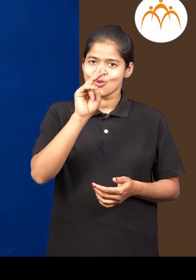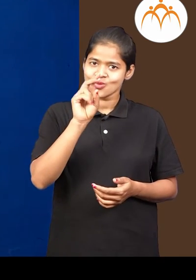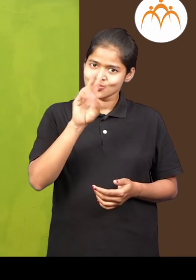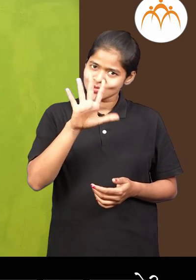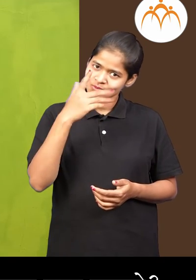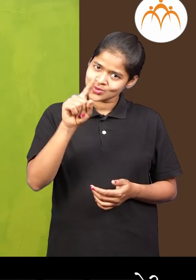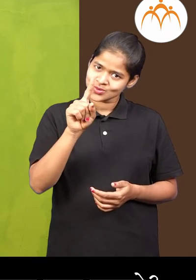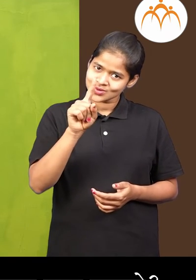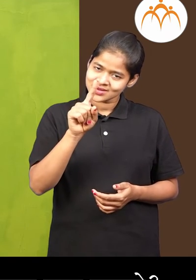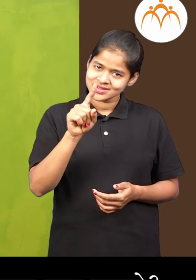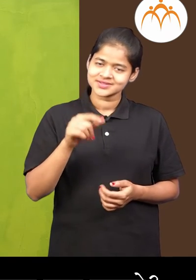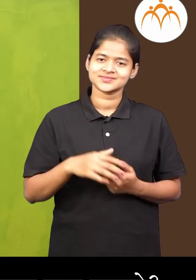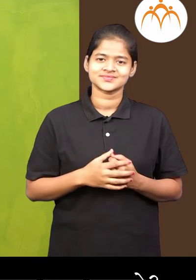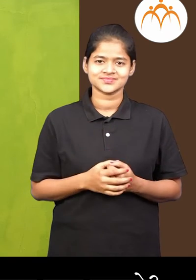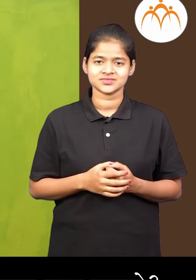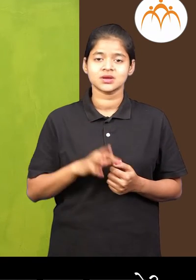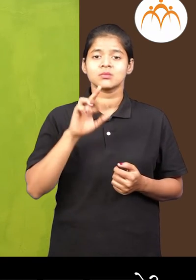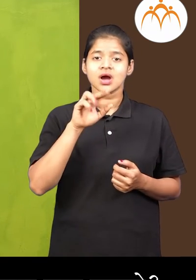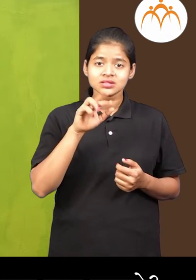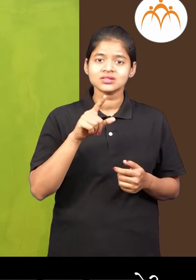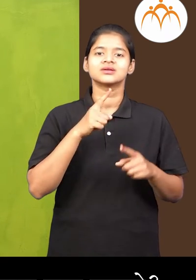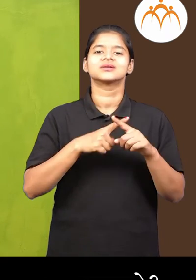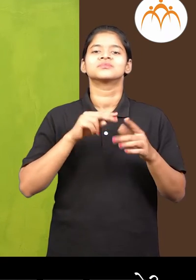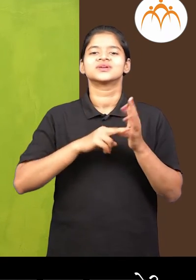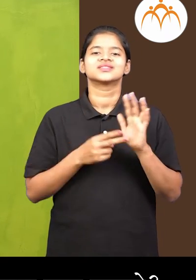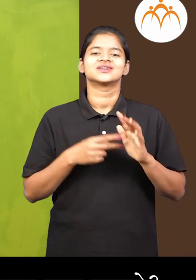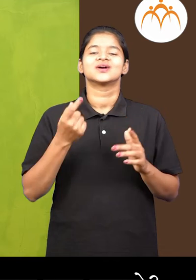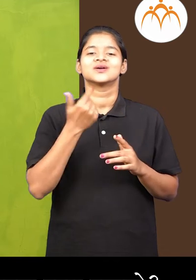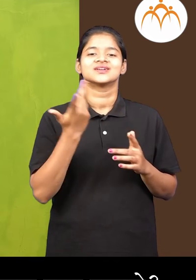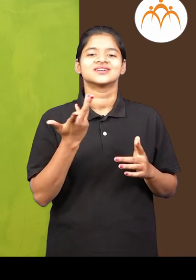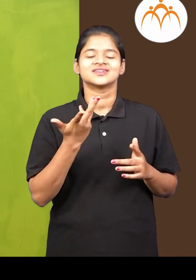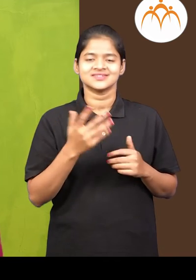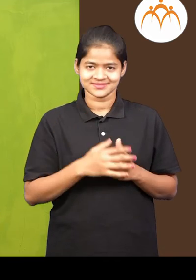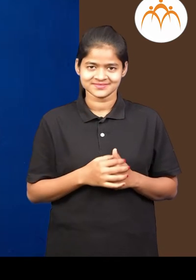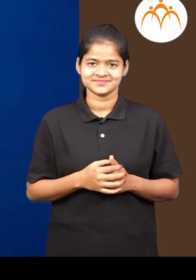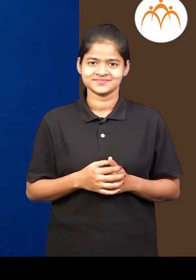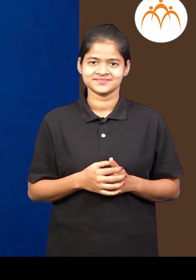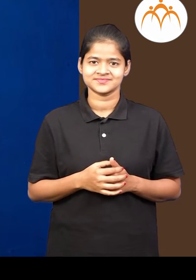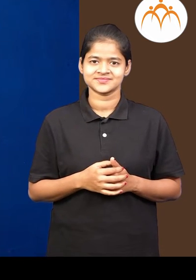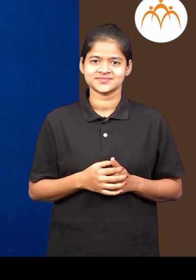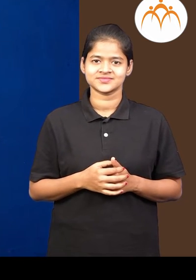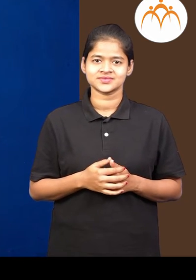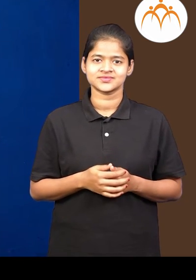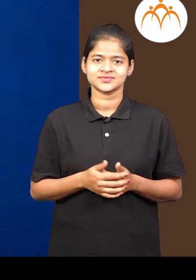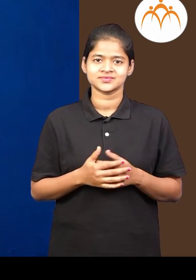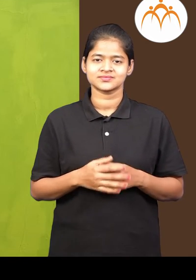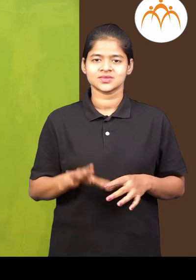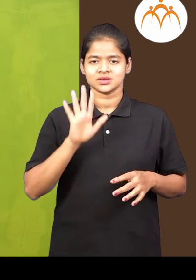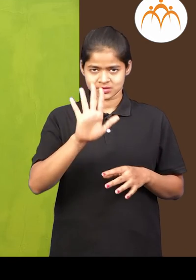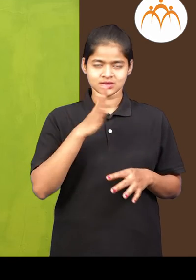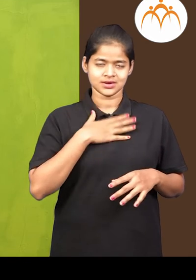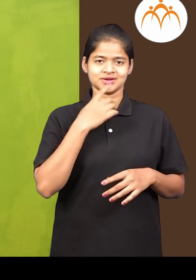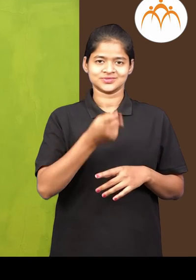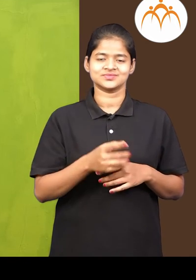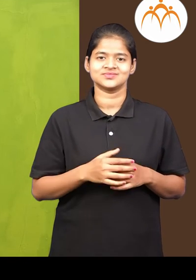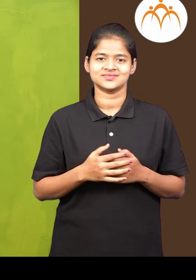माता या उधरना वरून तुला बेरीज या बदल काय कलो सांग बर माला बर मी